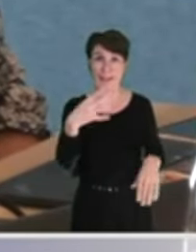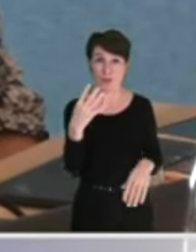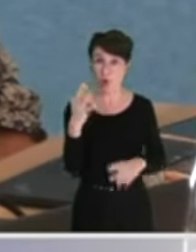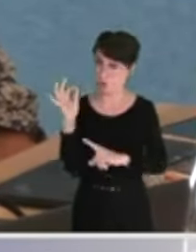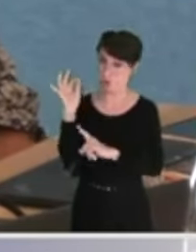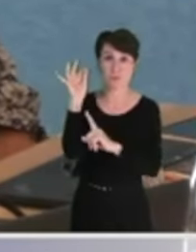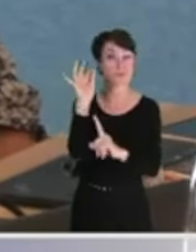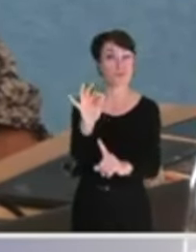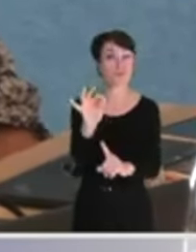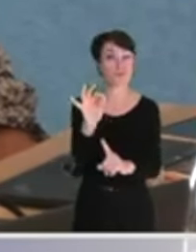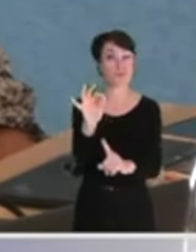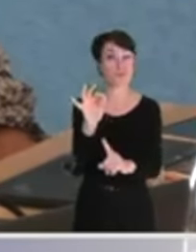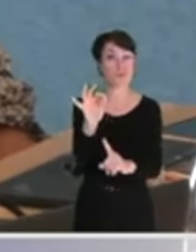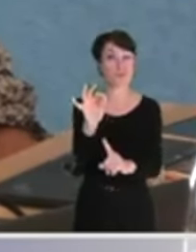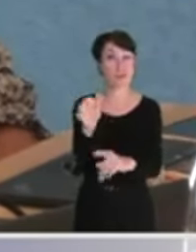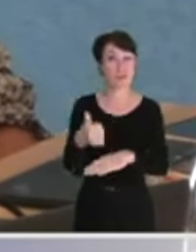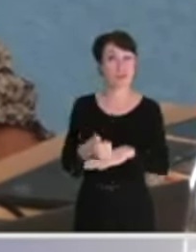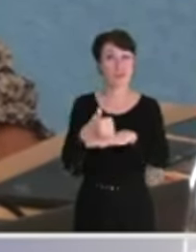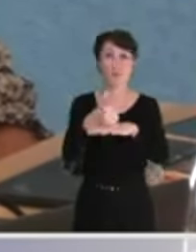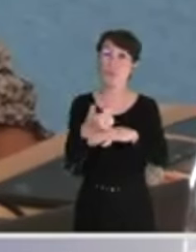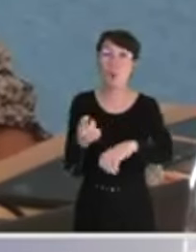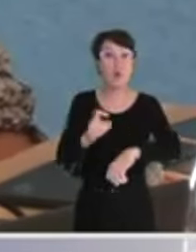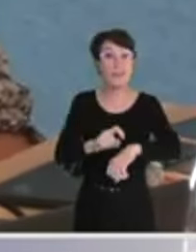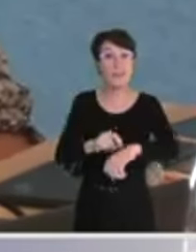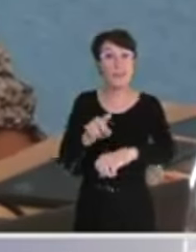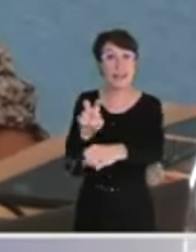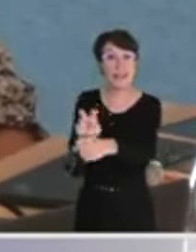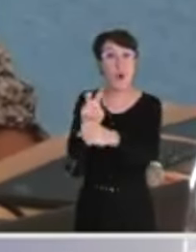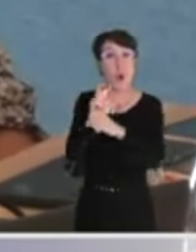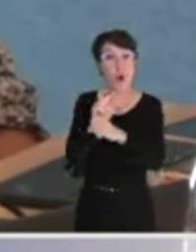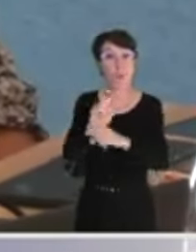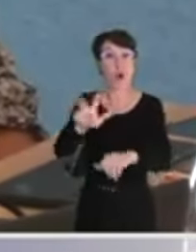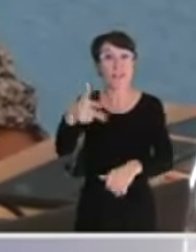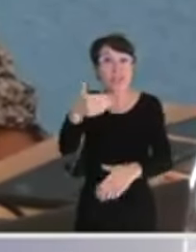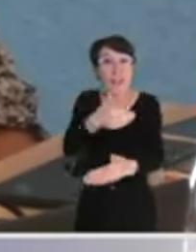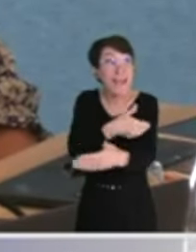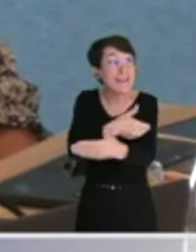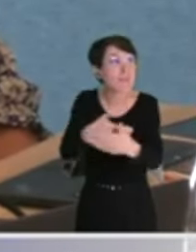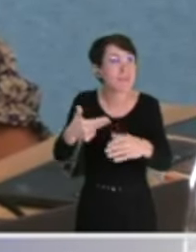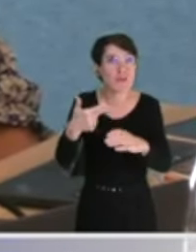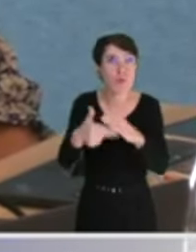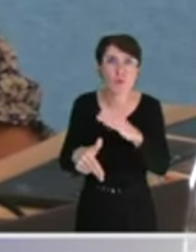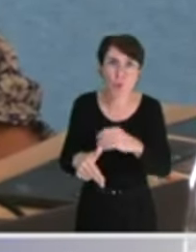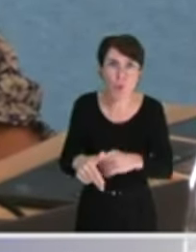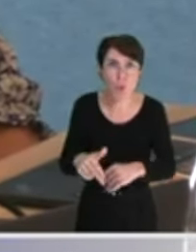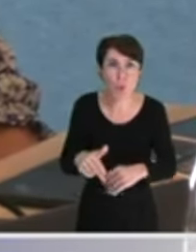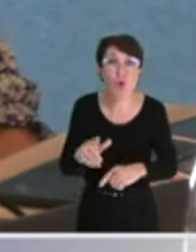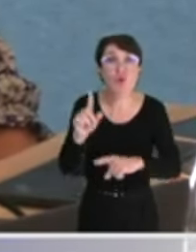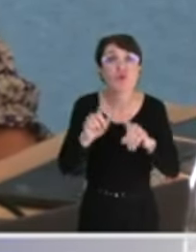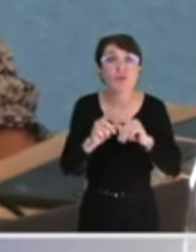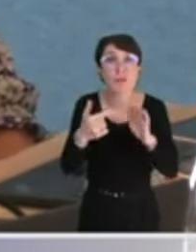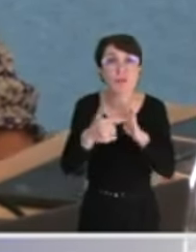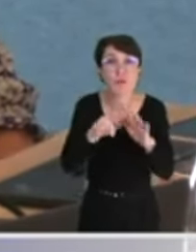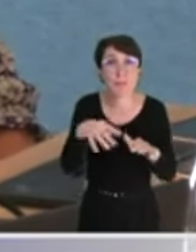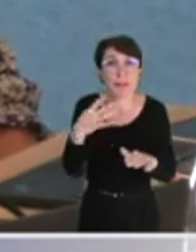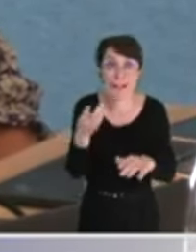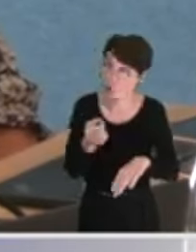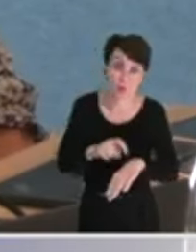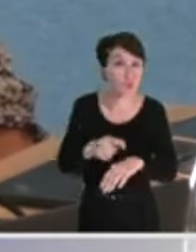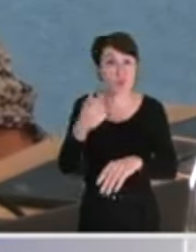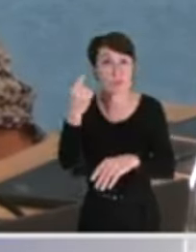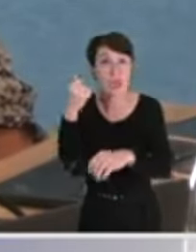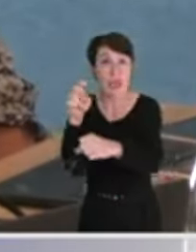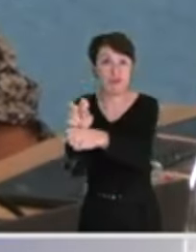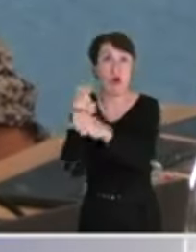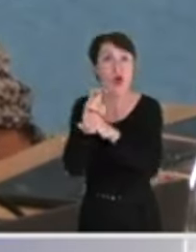immédiatement fait un emprunt de 13 millions d'euros, 13 millions d'euros en juillet 2014 parce que le budget